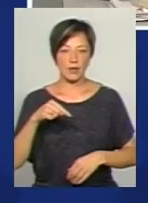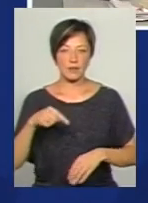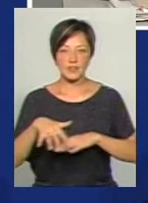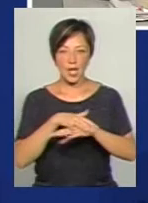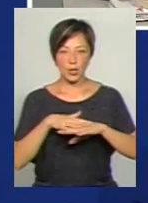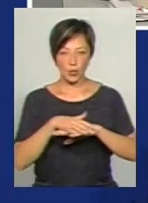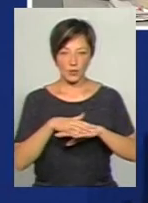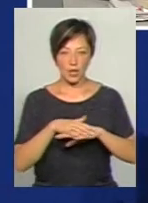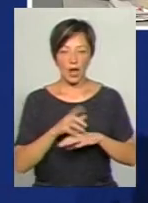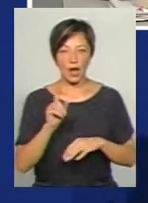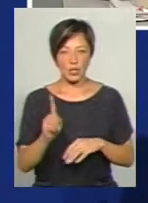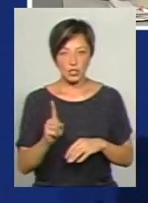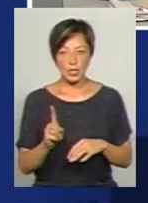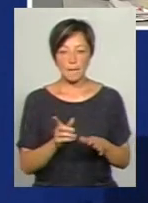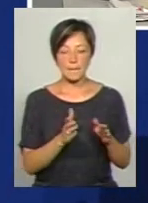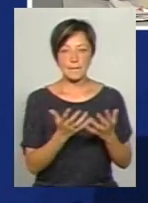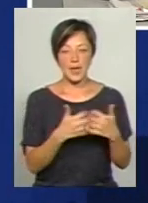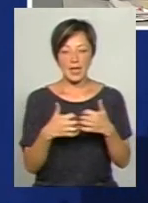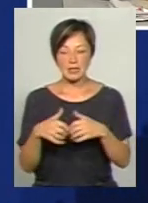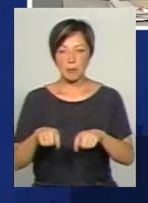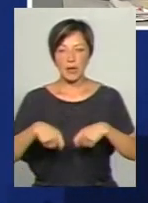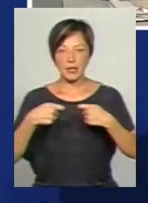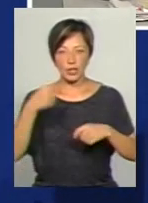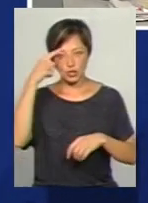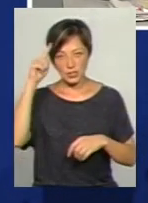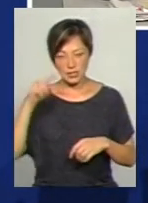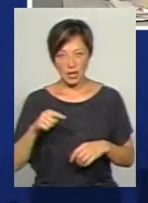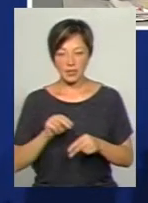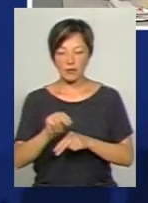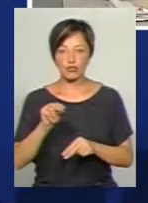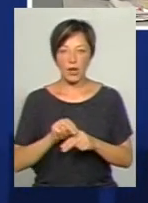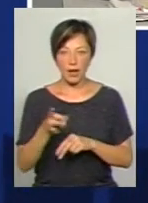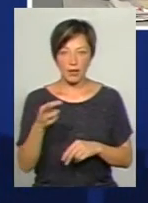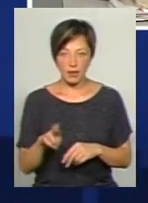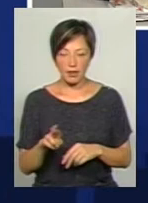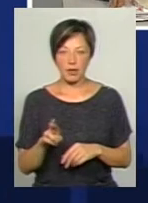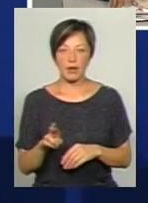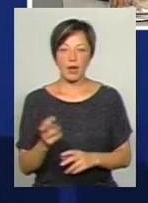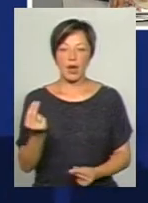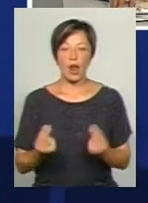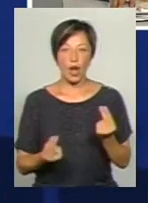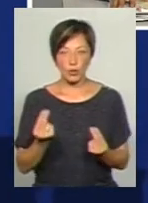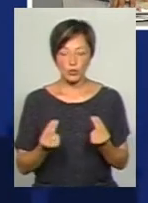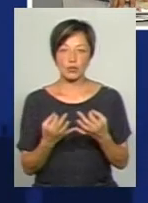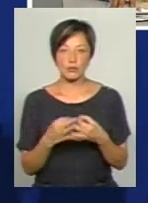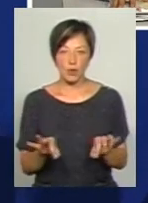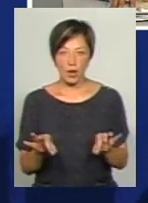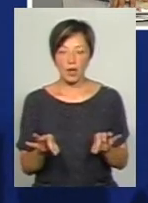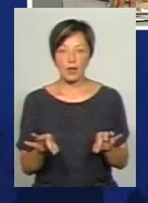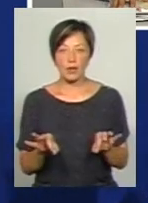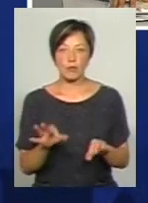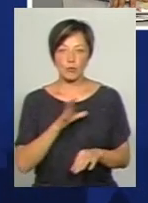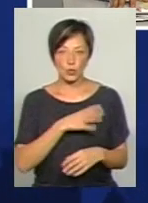середовищі, адже оті механізми передачі знань, механізми навчання, навчання граючись, дозволяє їм